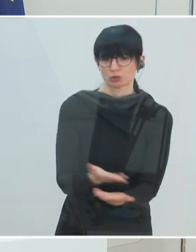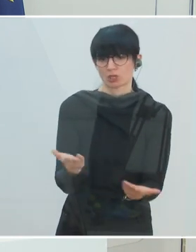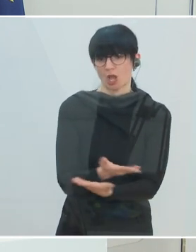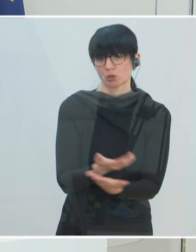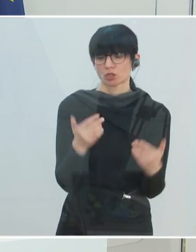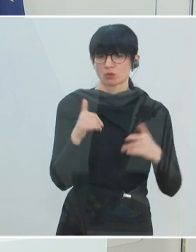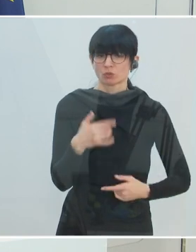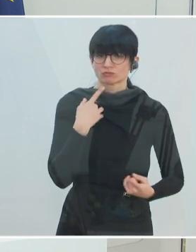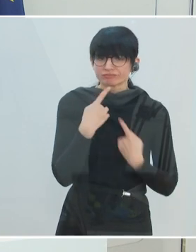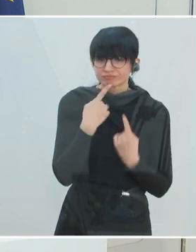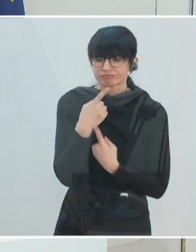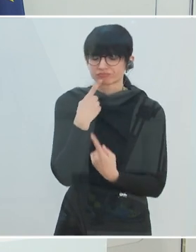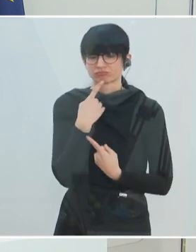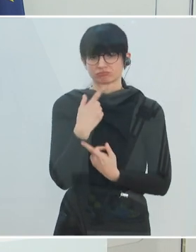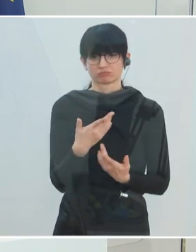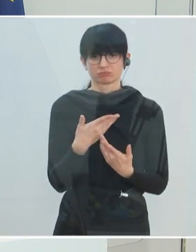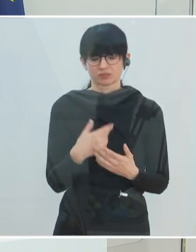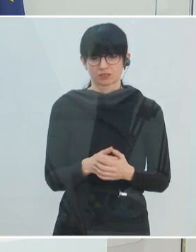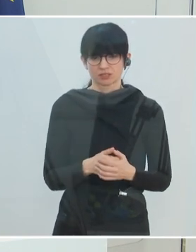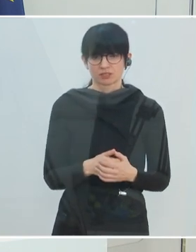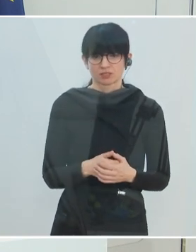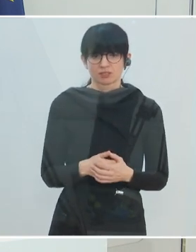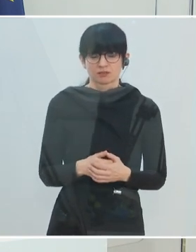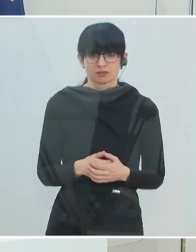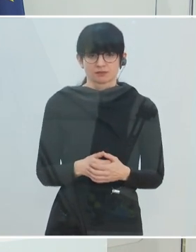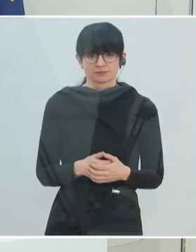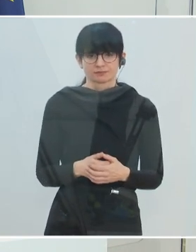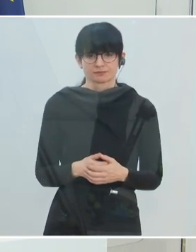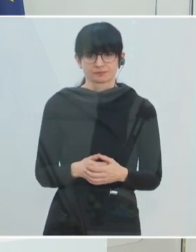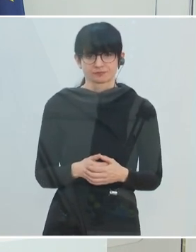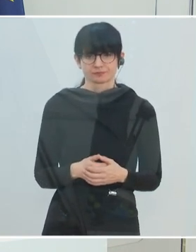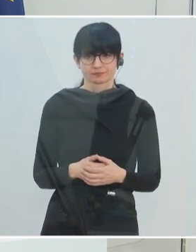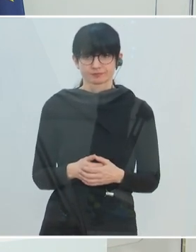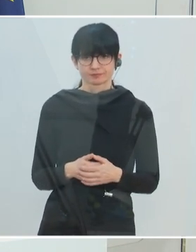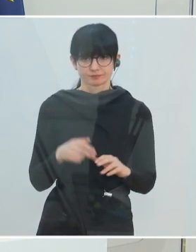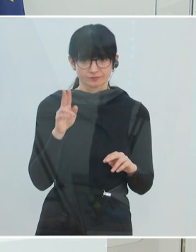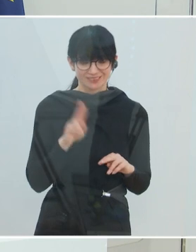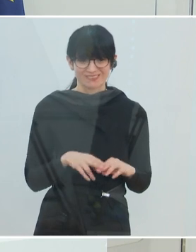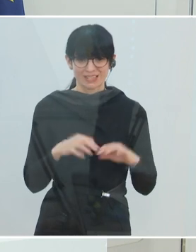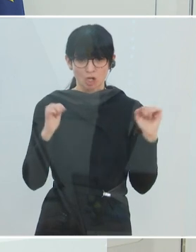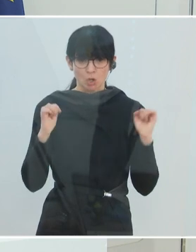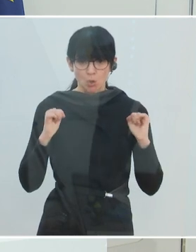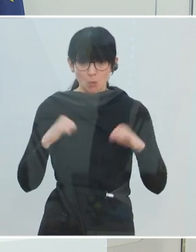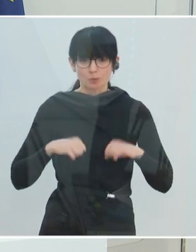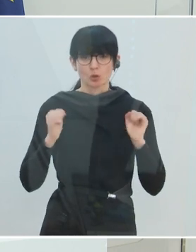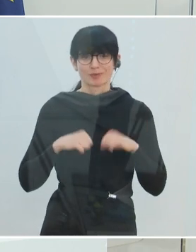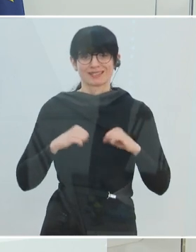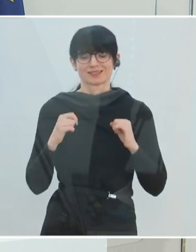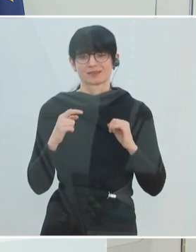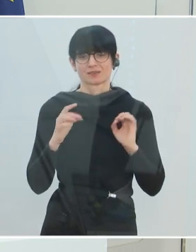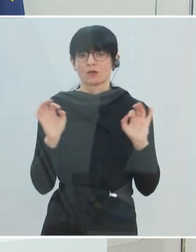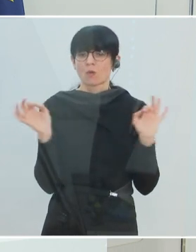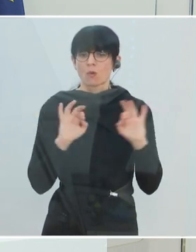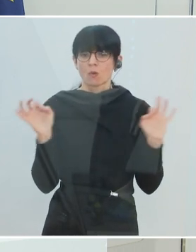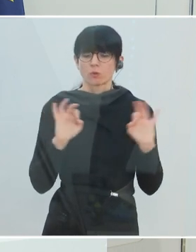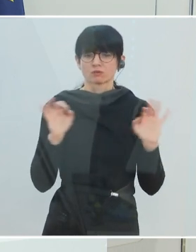wie es schon gesagt wurde, ins Gespräch kommen. Aber es muss uns auch klar sein, dass wenn wir zu einem Kompromiss kommen oder auch